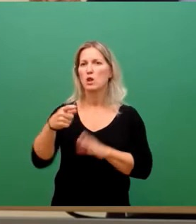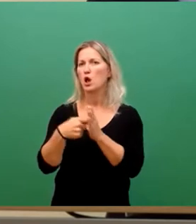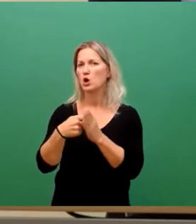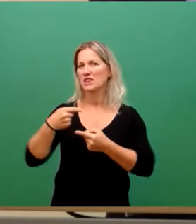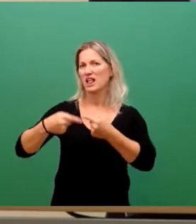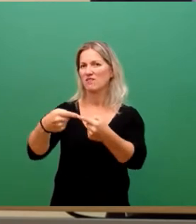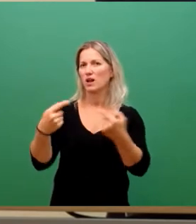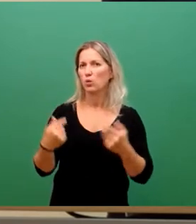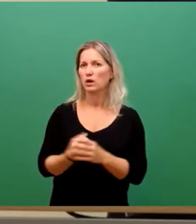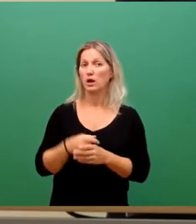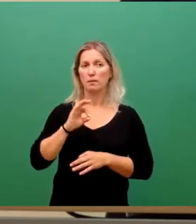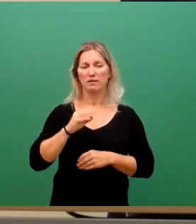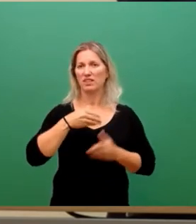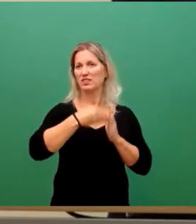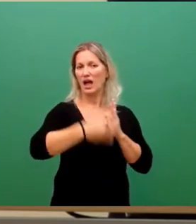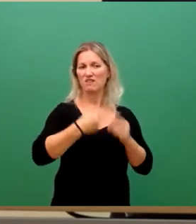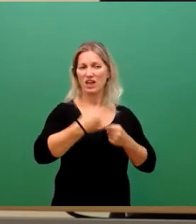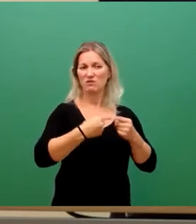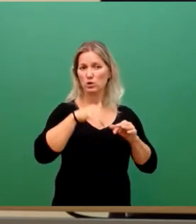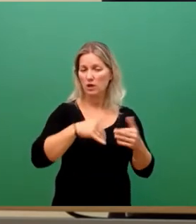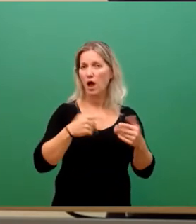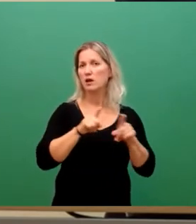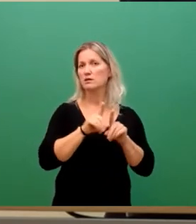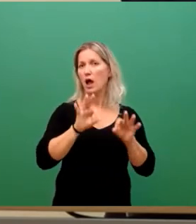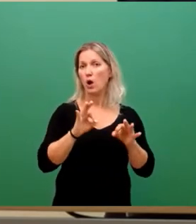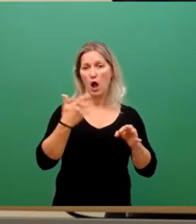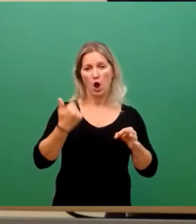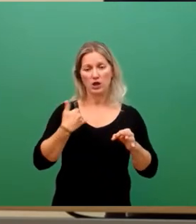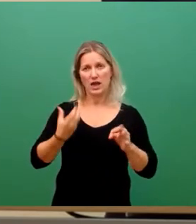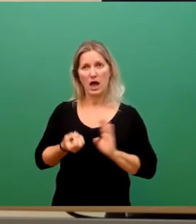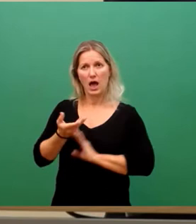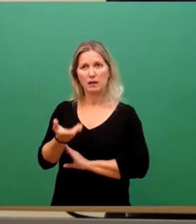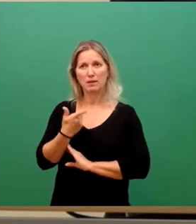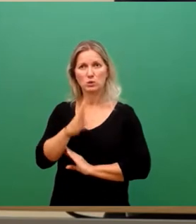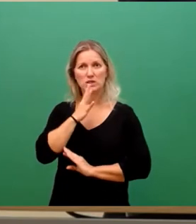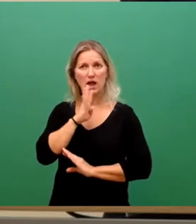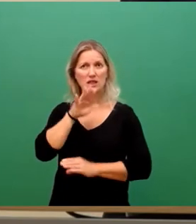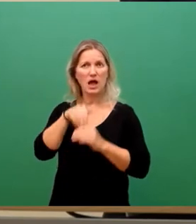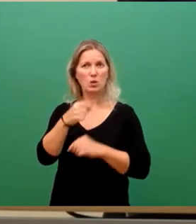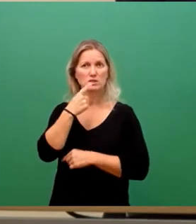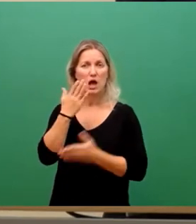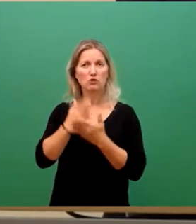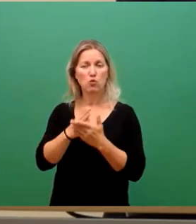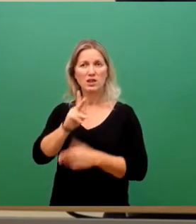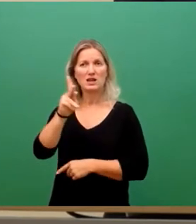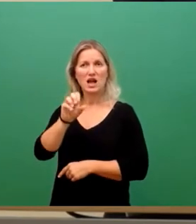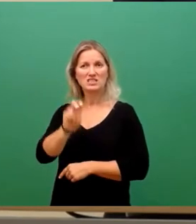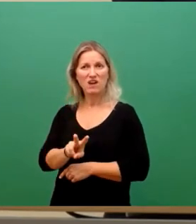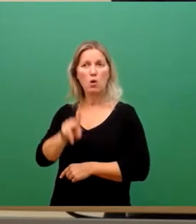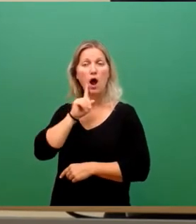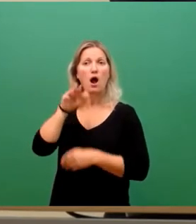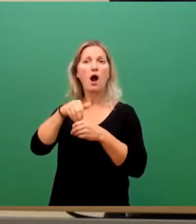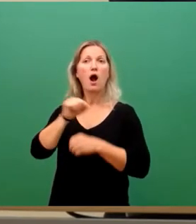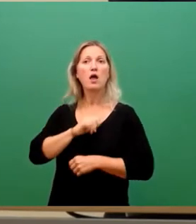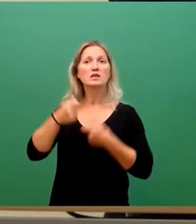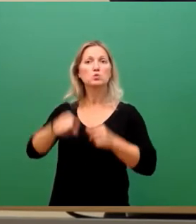Tarifentwicklung habe, muss ich es genauso. Oder ich habe heute in meiner Einbringungsrede ja davon gesprochen, KSV ist eine Zwangsumlage. Da bleibt mir gar nichts